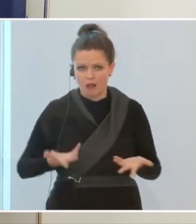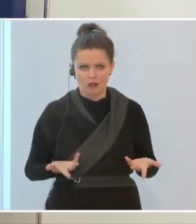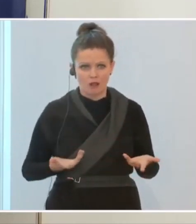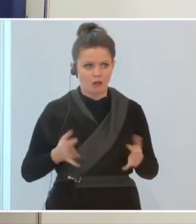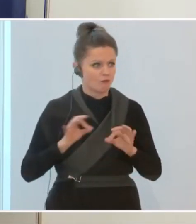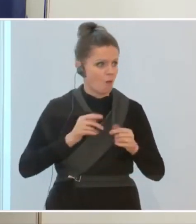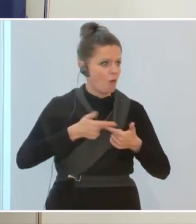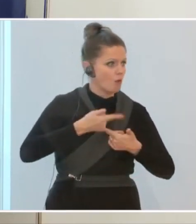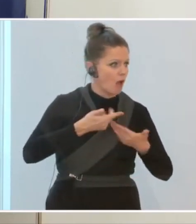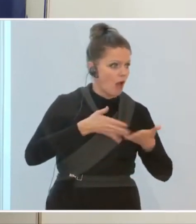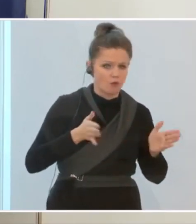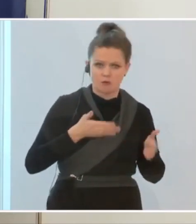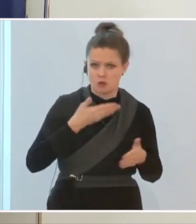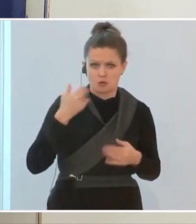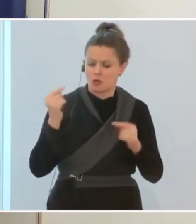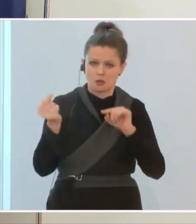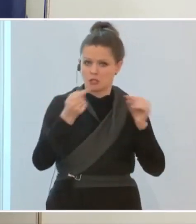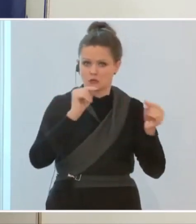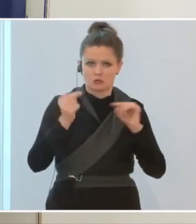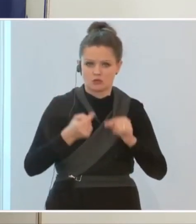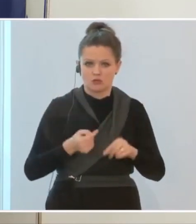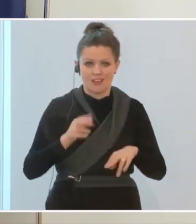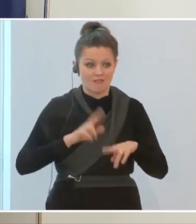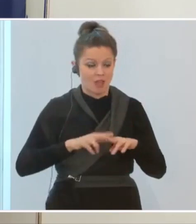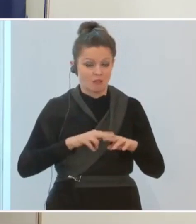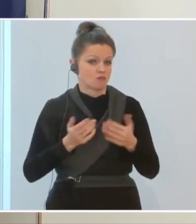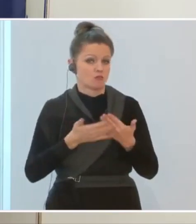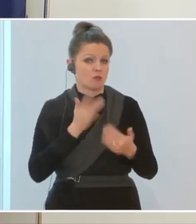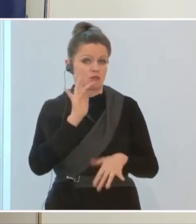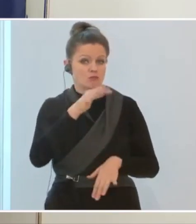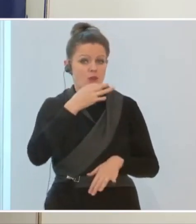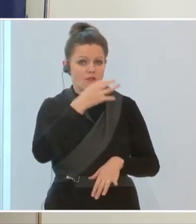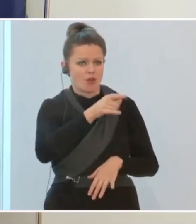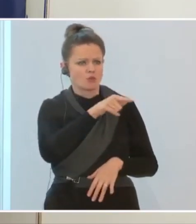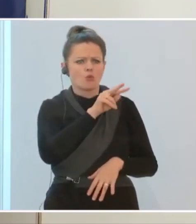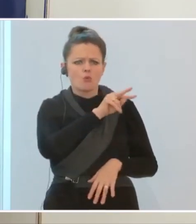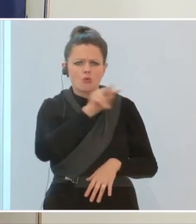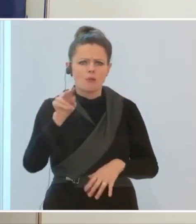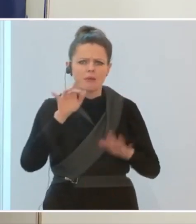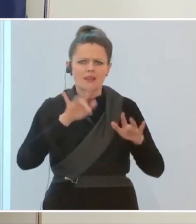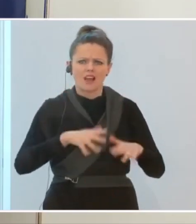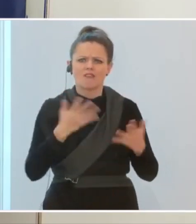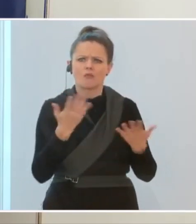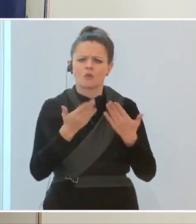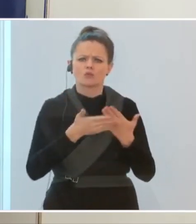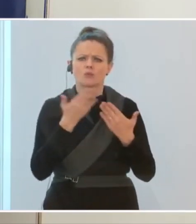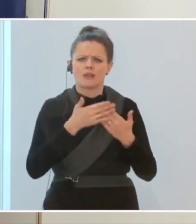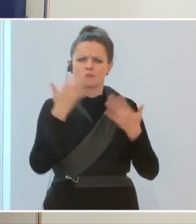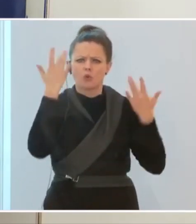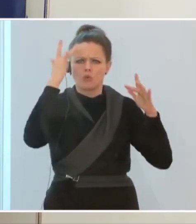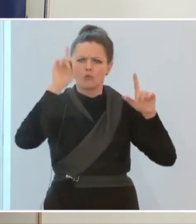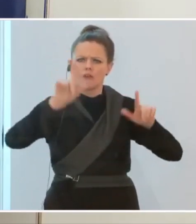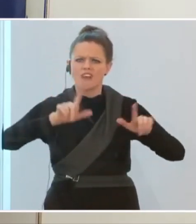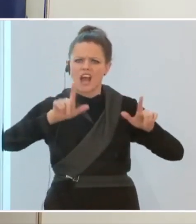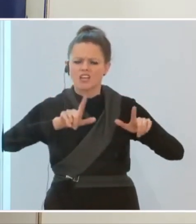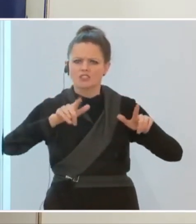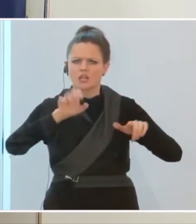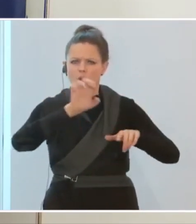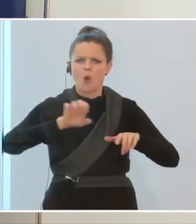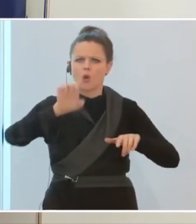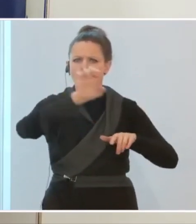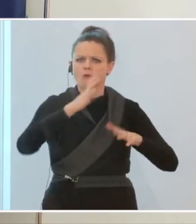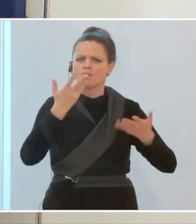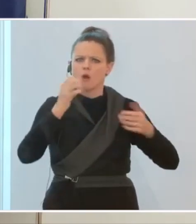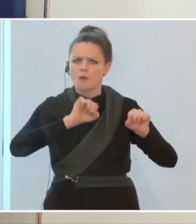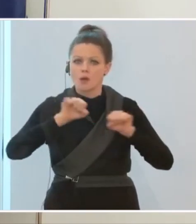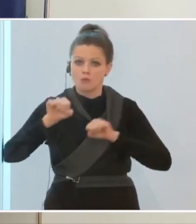wo die Lokale offen sind oder nicht. Wenn ich Sie jetzt frage, ob Sie einen Überblick haben, wo überall zum Beispiel Kulturveranstaltungen in Europa gerade